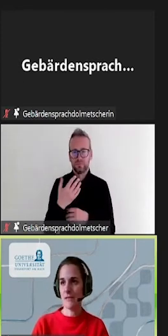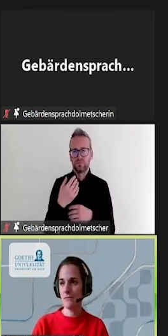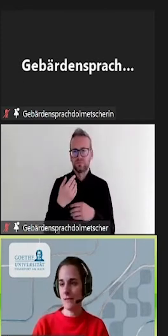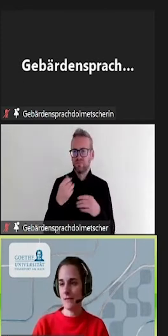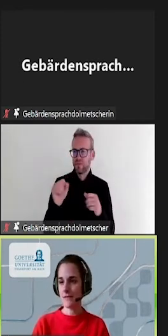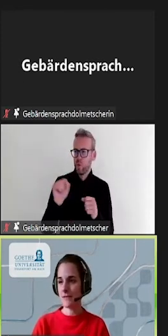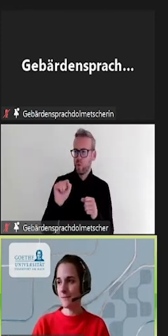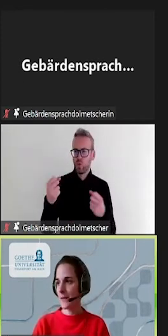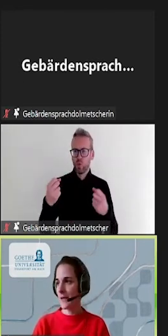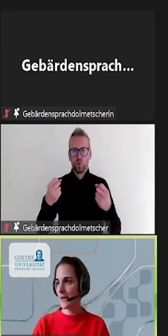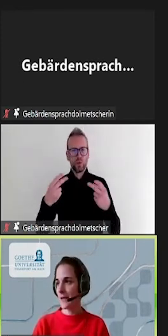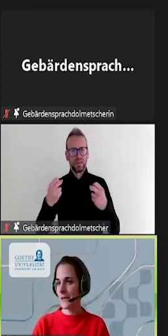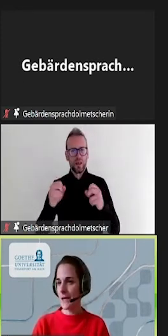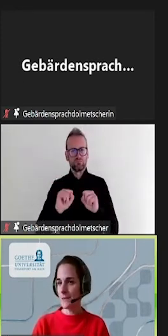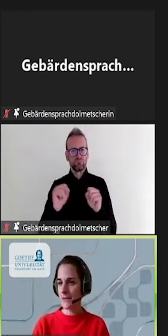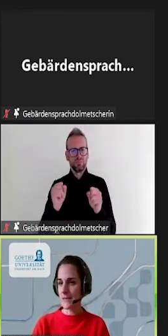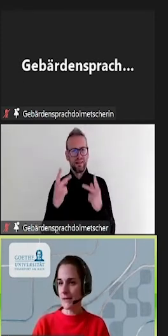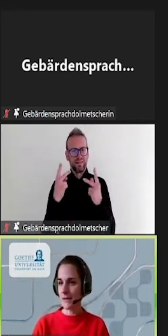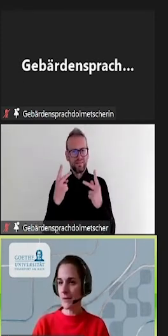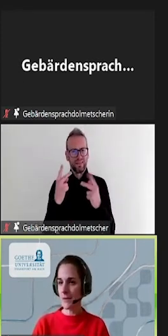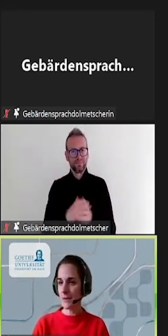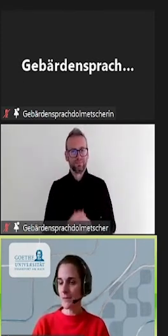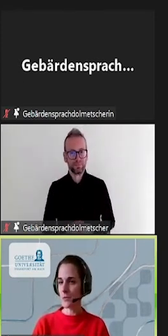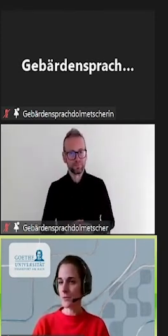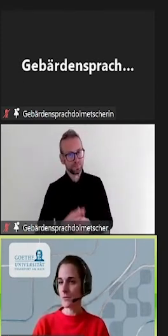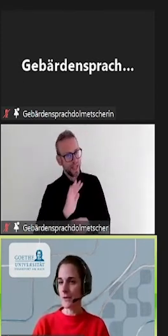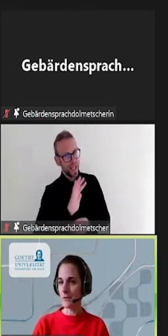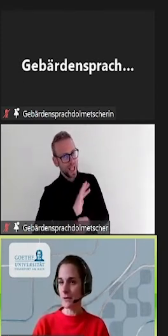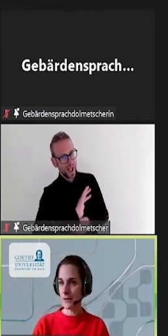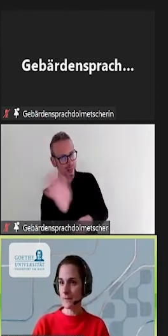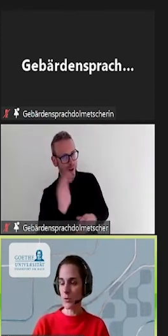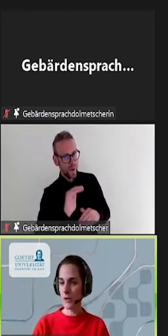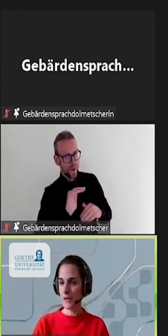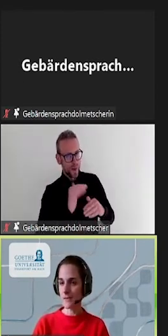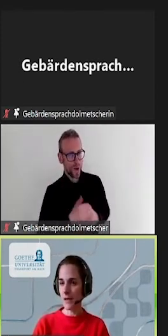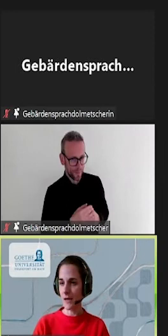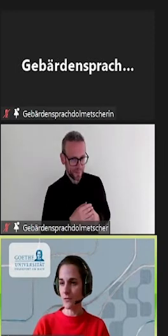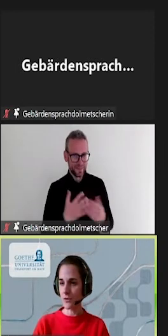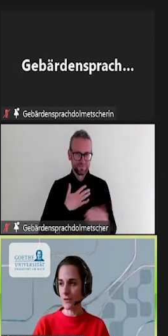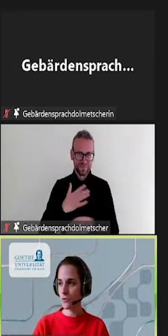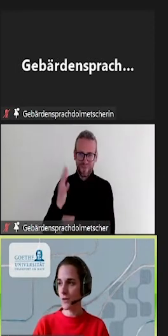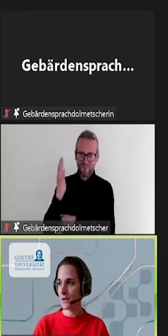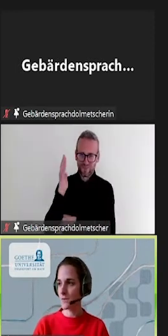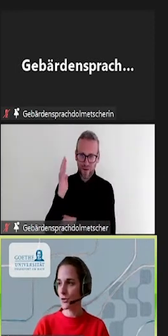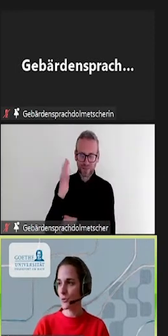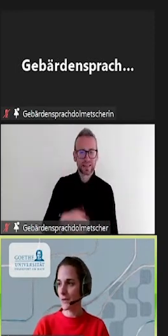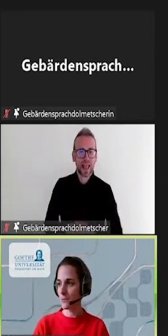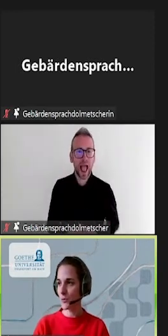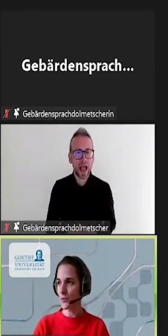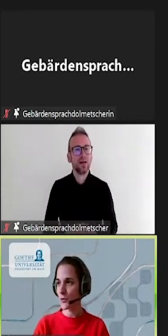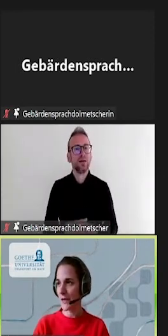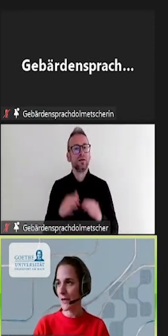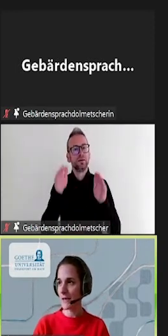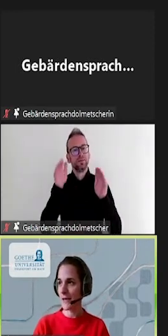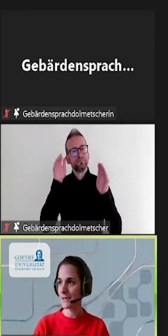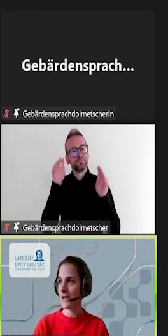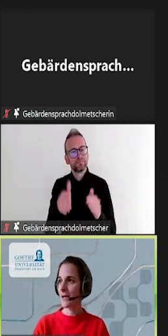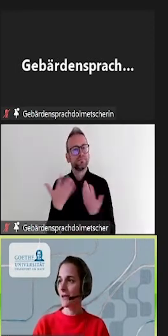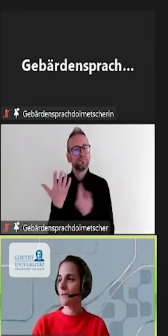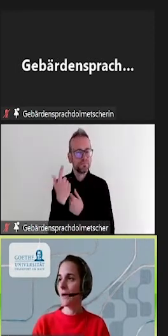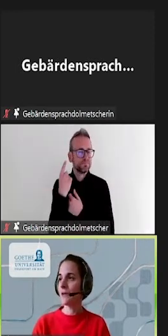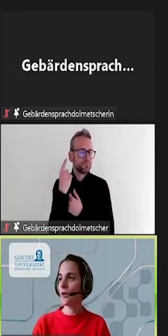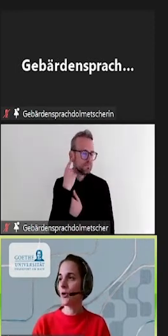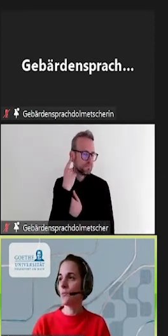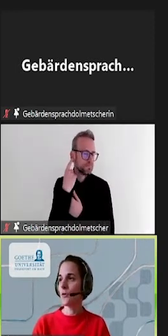Untertitel wichtig sind. Mein Name ist Sanja Grimminger und meine Kollegin Sarah Vosner-Kur haben Sie schon bei der Begrüßung kennengelernt.